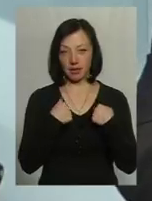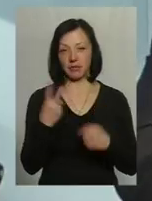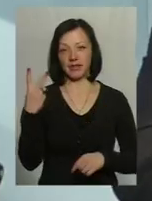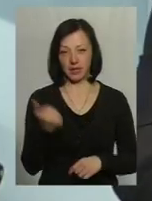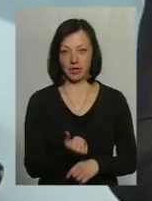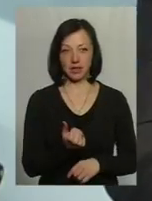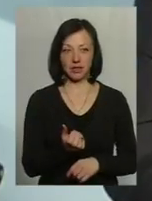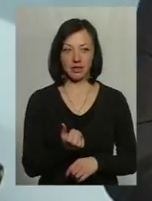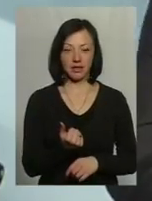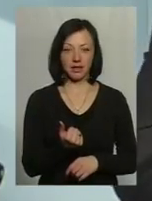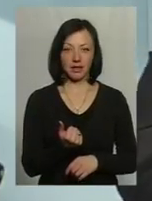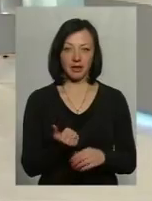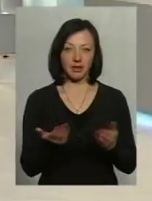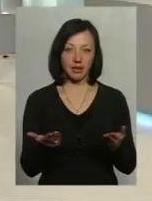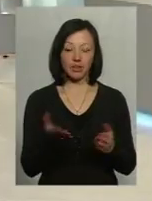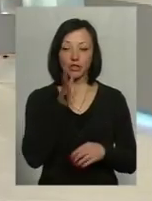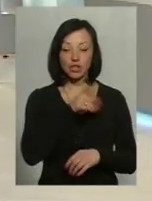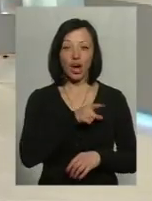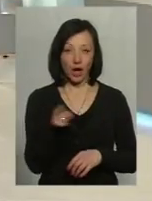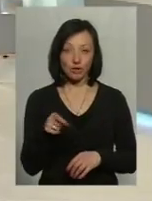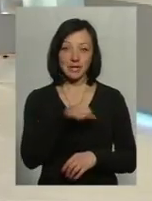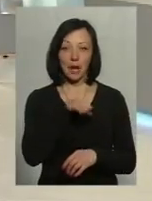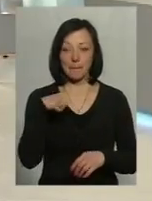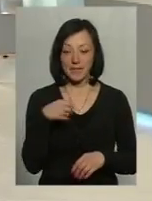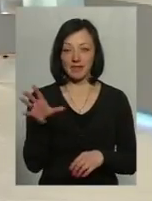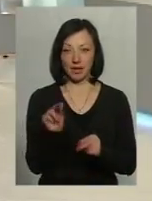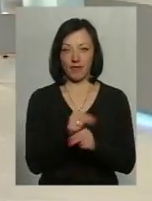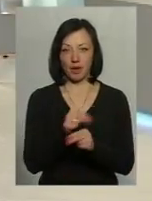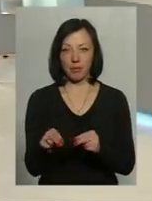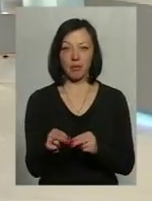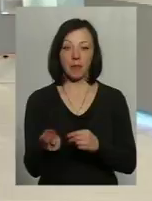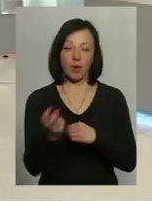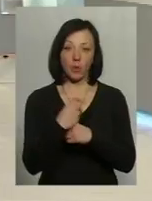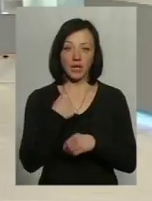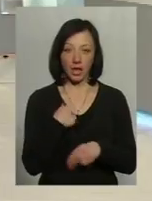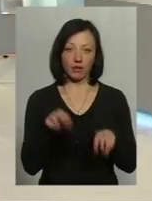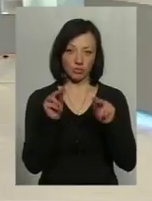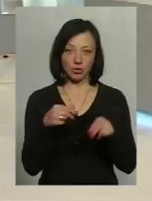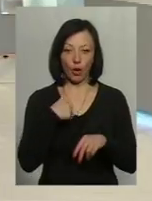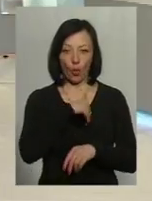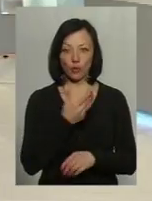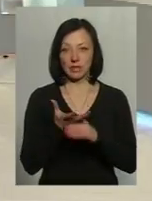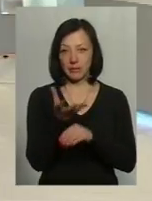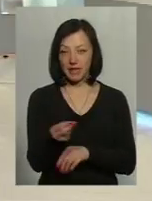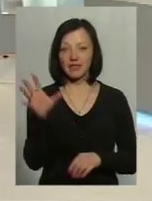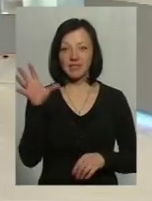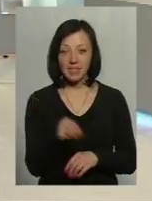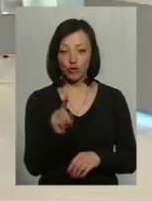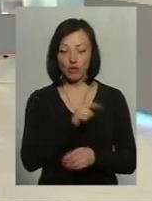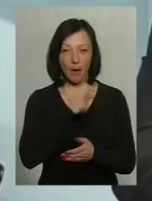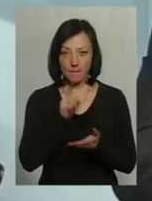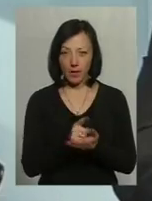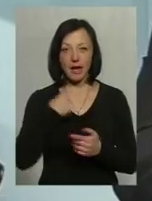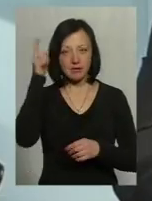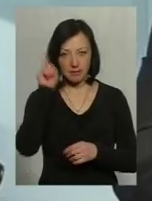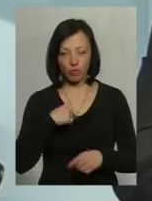Ну, вибачте. Значить, часу і ми самі. Приходить і каже, я чесно скажу, я хочу заплатити все те, що я не сплатив,